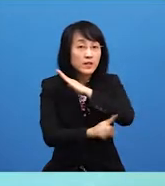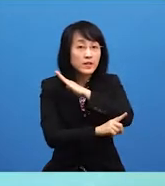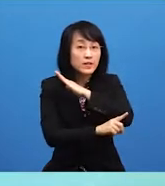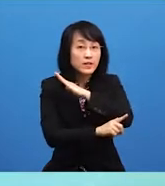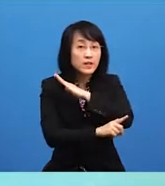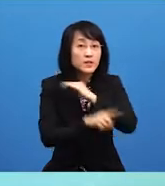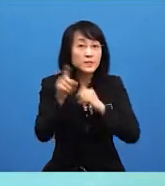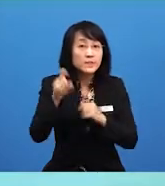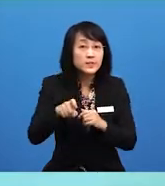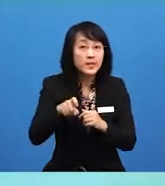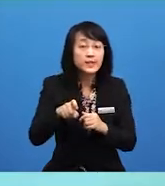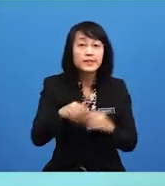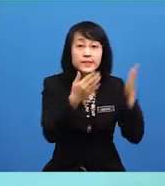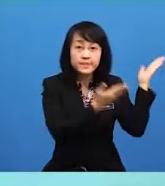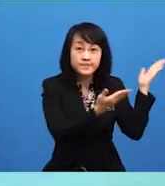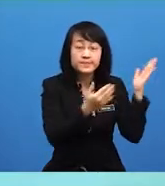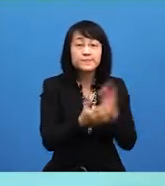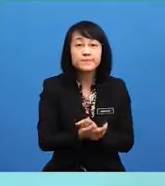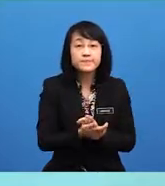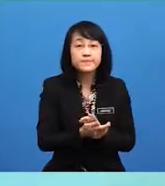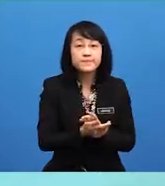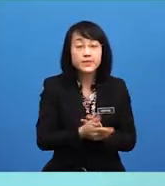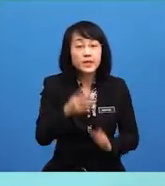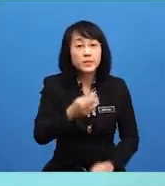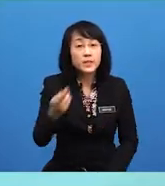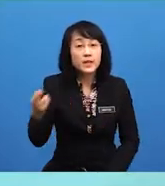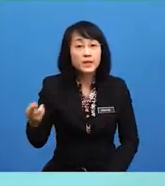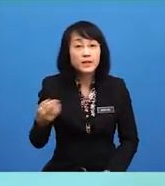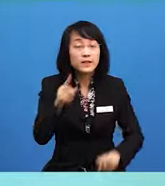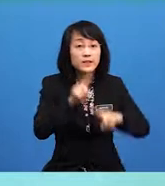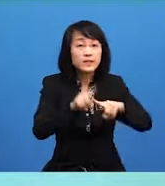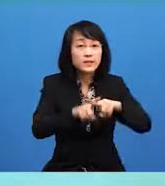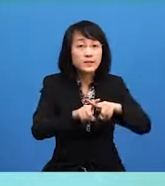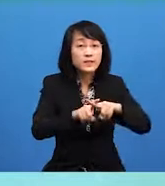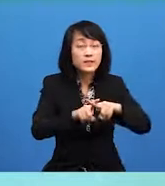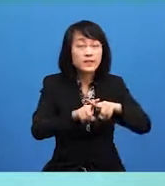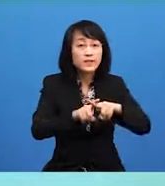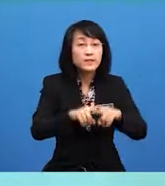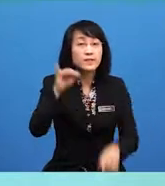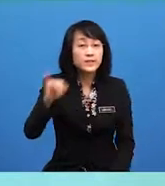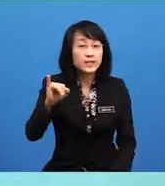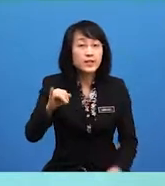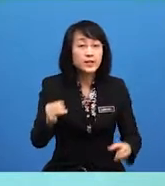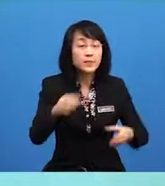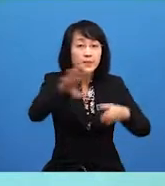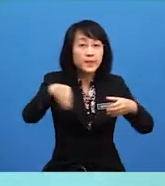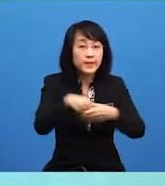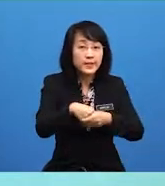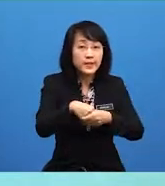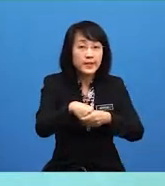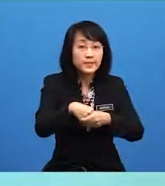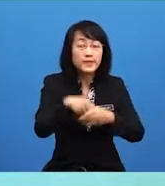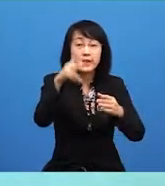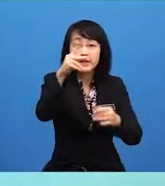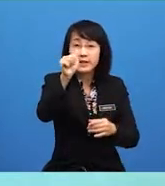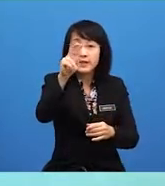efidepit. Perkara jenayah pula melibatkan kanun keseksaan. Badan kehakiman boleh